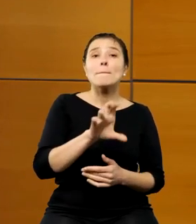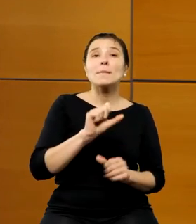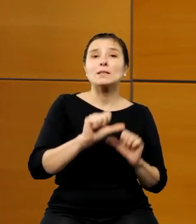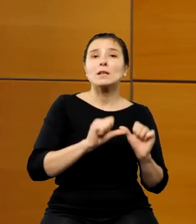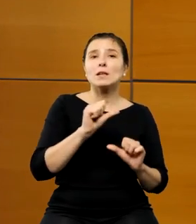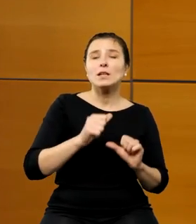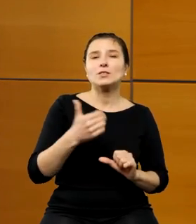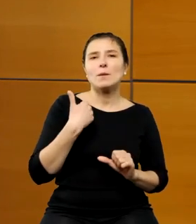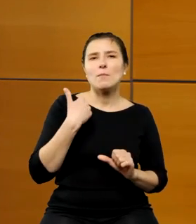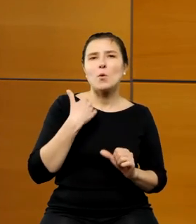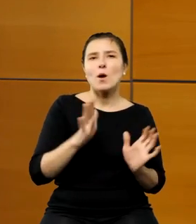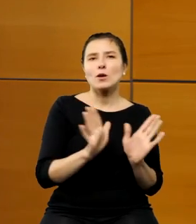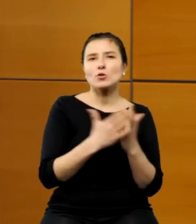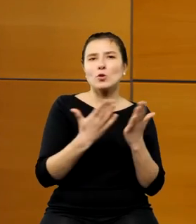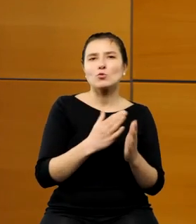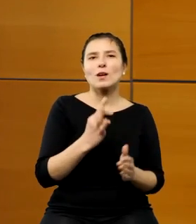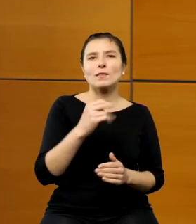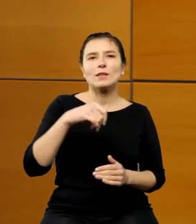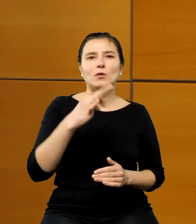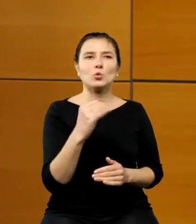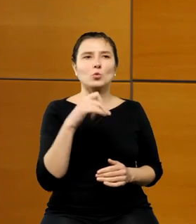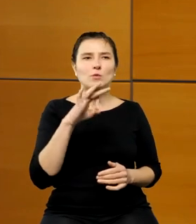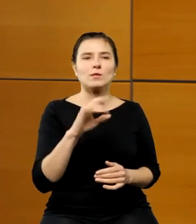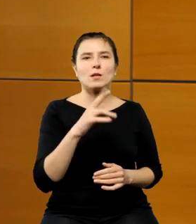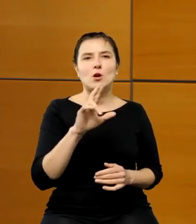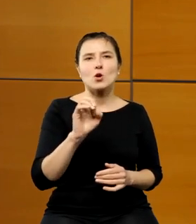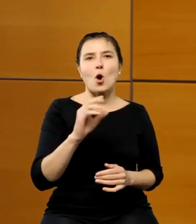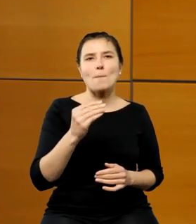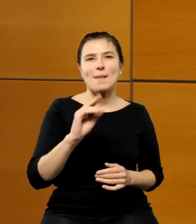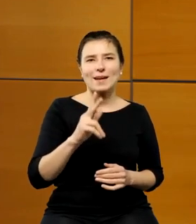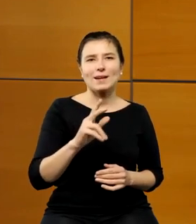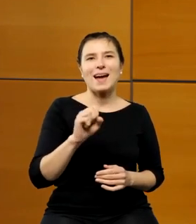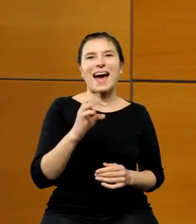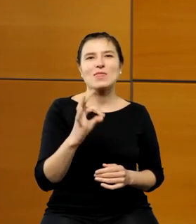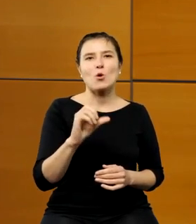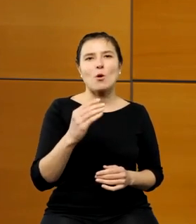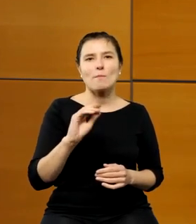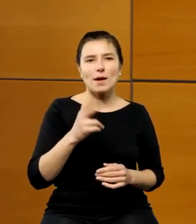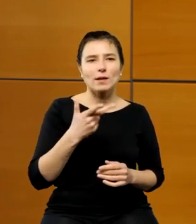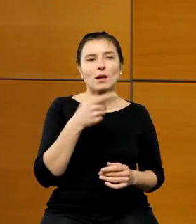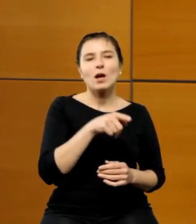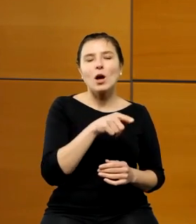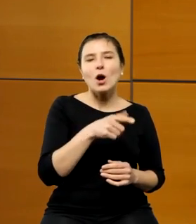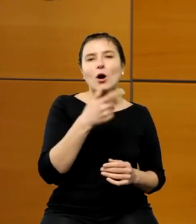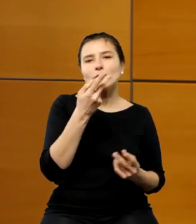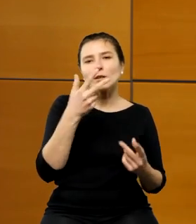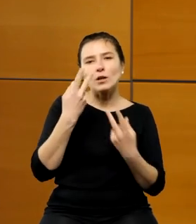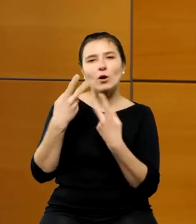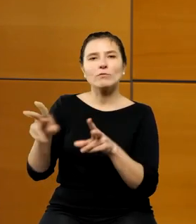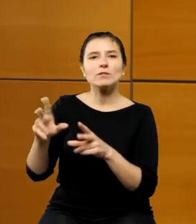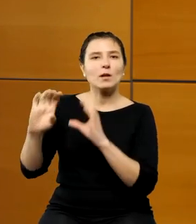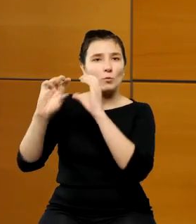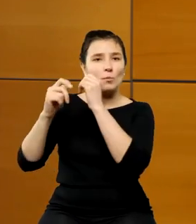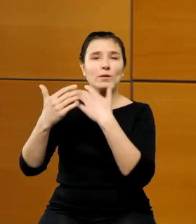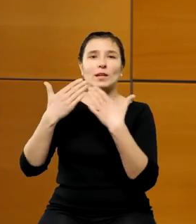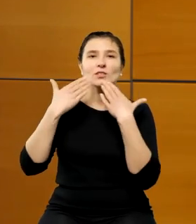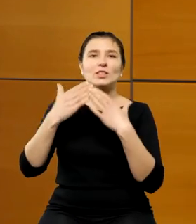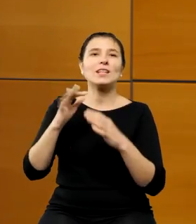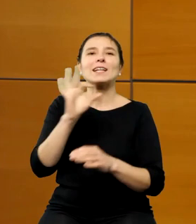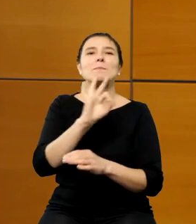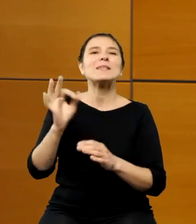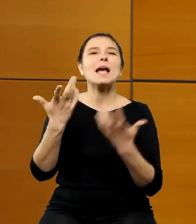Romka i Atomka w której bohaterowie odwiedzają Kopernika przy pomocy aparatu profesora Talenta i pojedyncze wyrwane z kontekstu